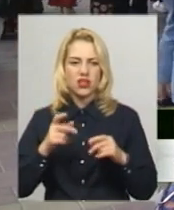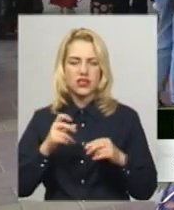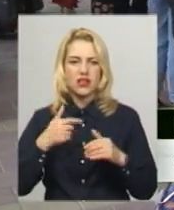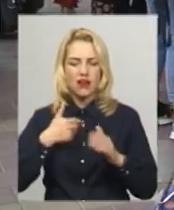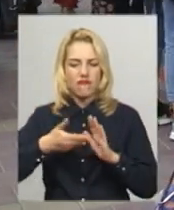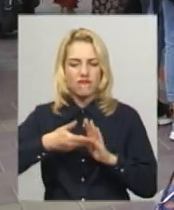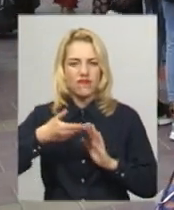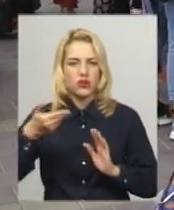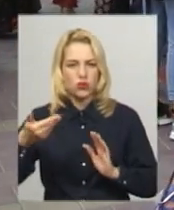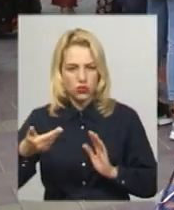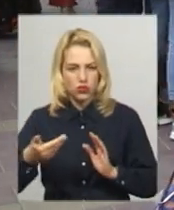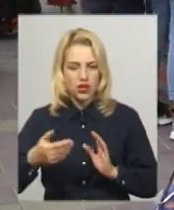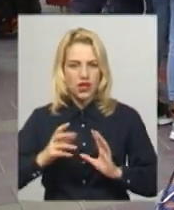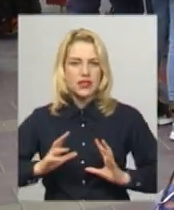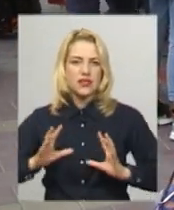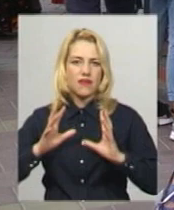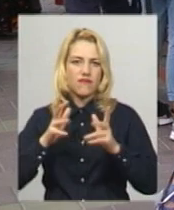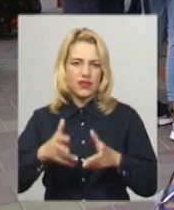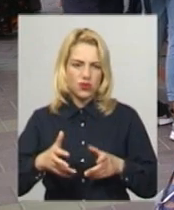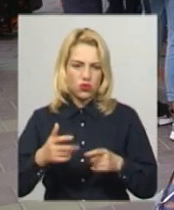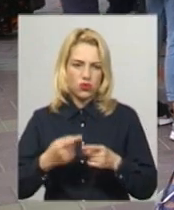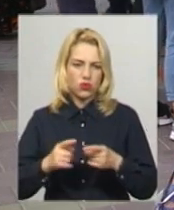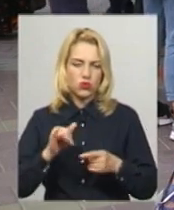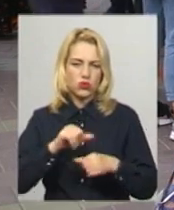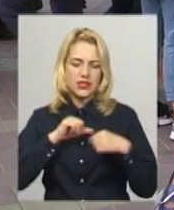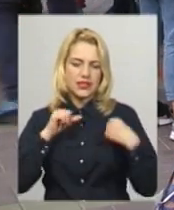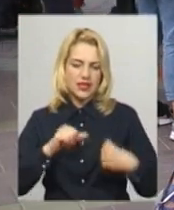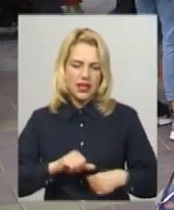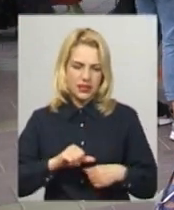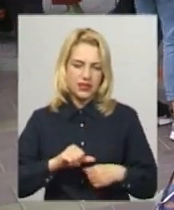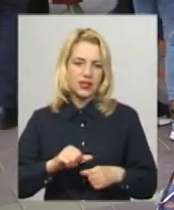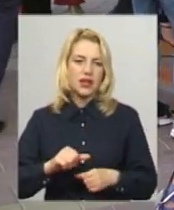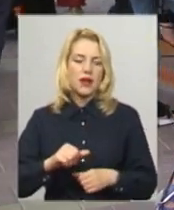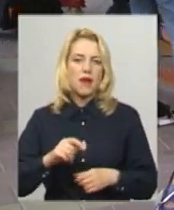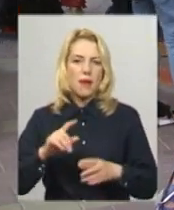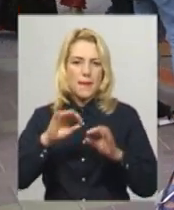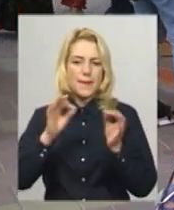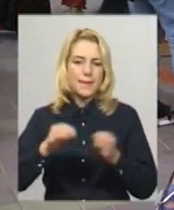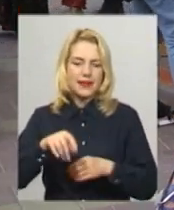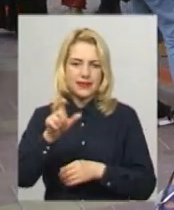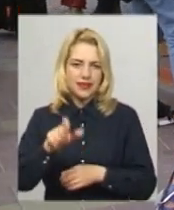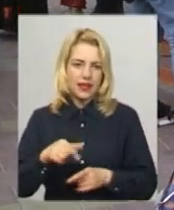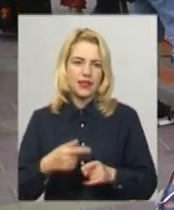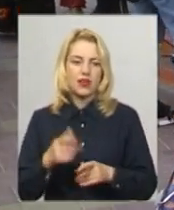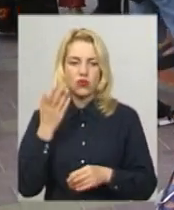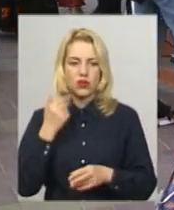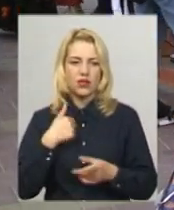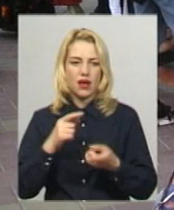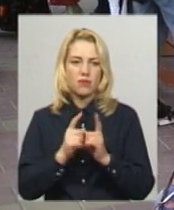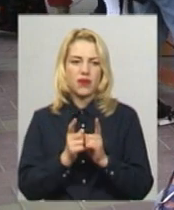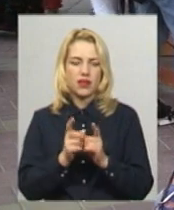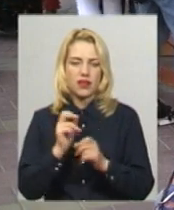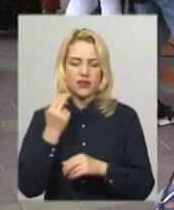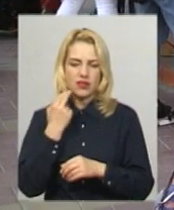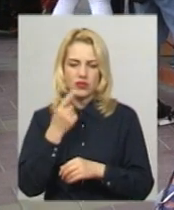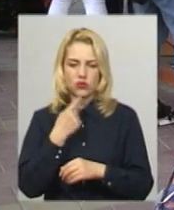світу у серці митця. І коли я перекладала це на англійську мову, я переклала